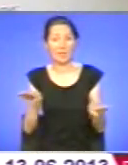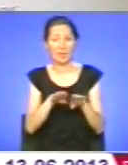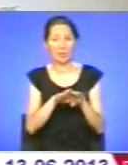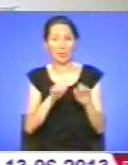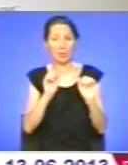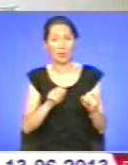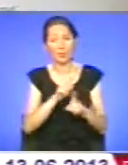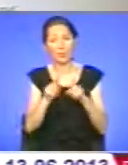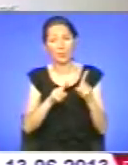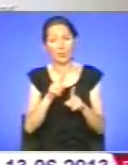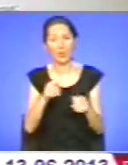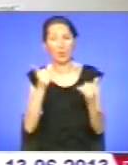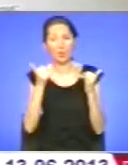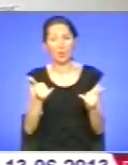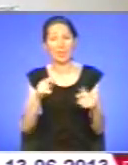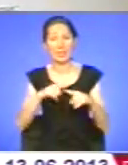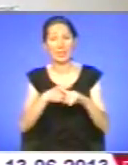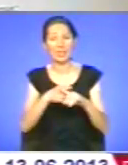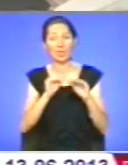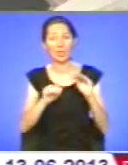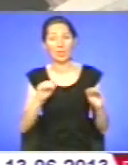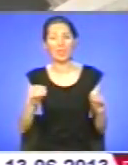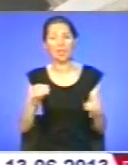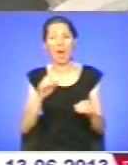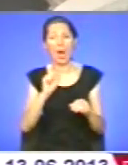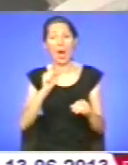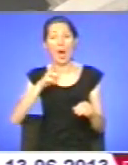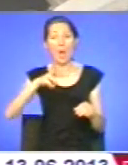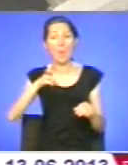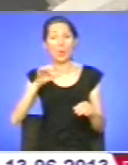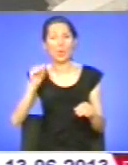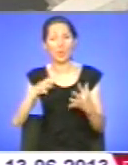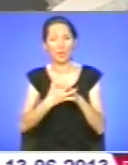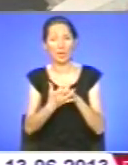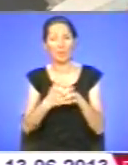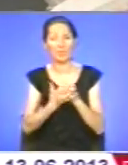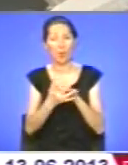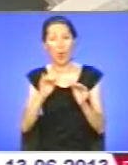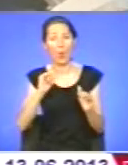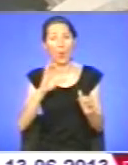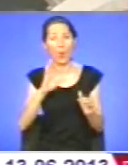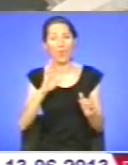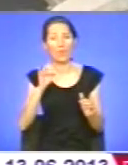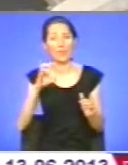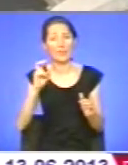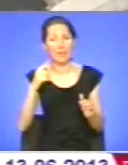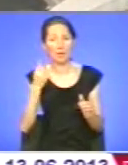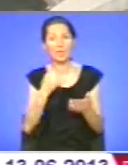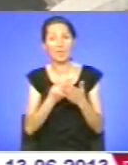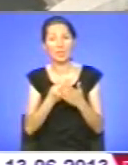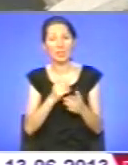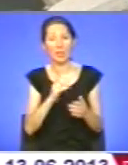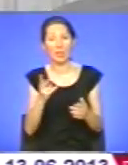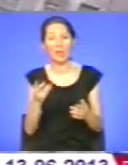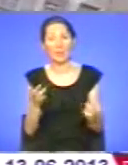Сучасна і технічно оснащена амбулаторія у селі Увисла Гусятинського району – один зі зразків, за яким принципом